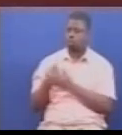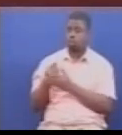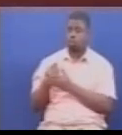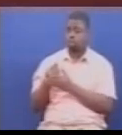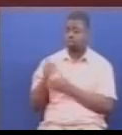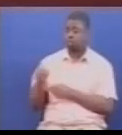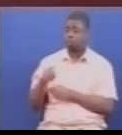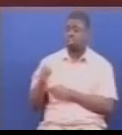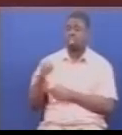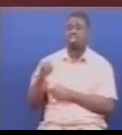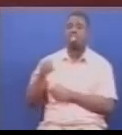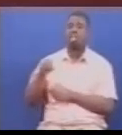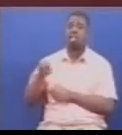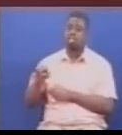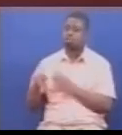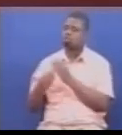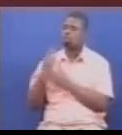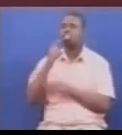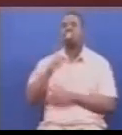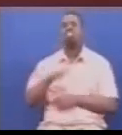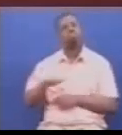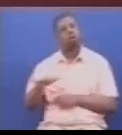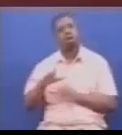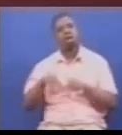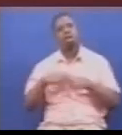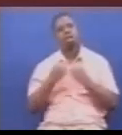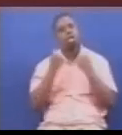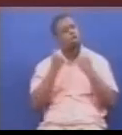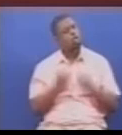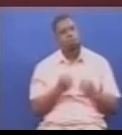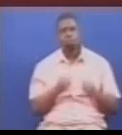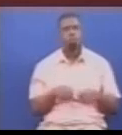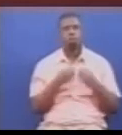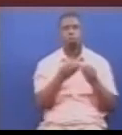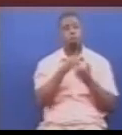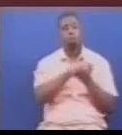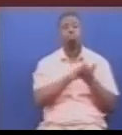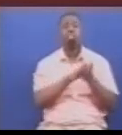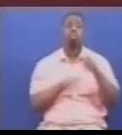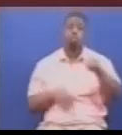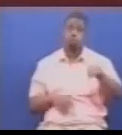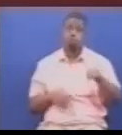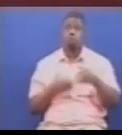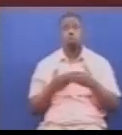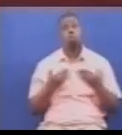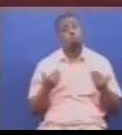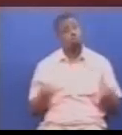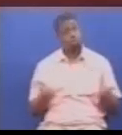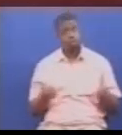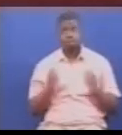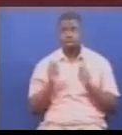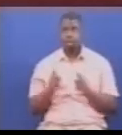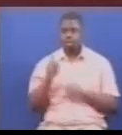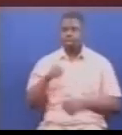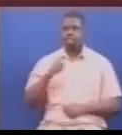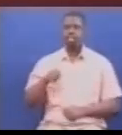Zanziba. Lakini, ningumu sana kutowa kipa umbele kwa msingi huo kwa sababu kama ni cases za